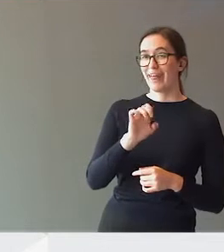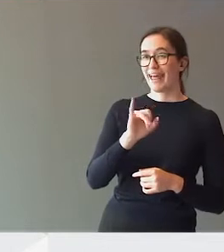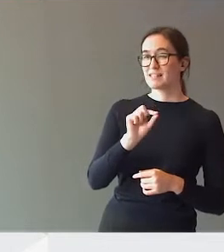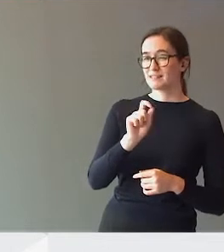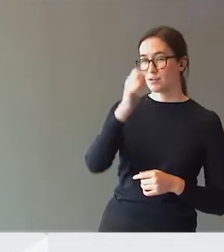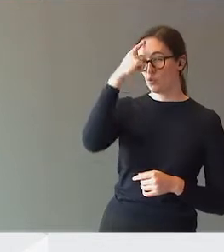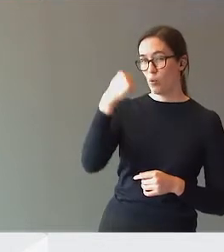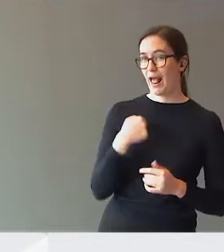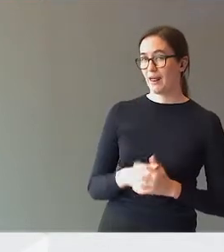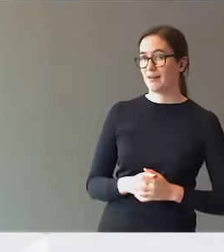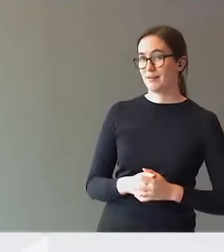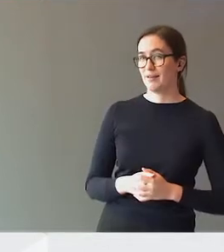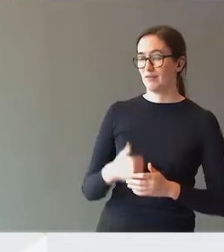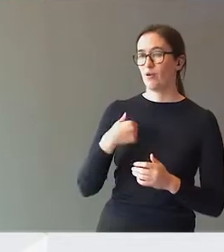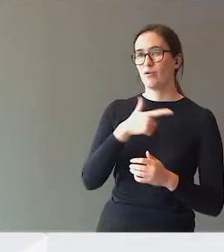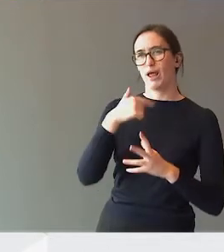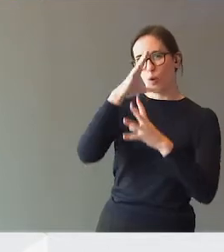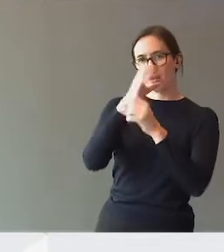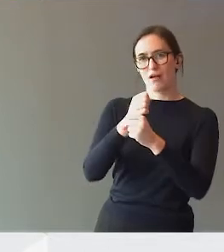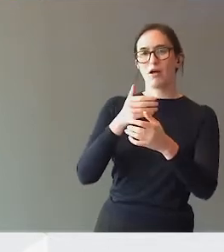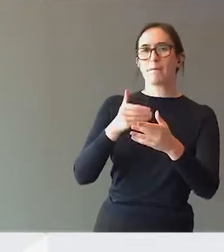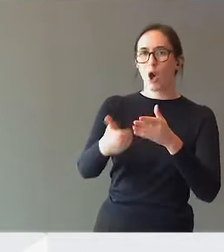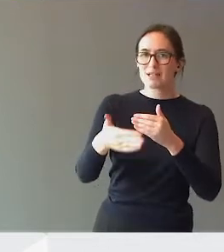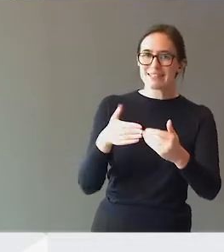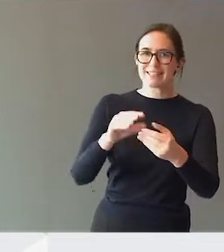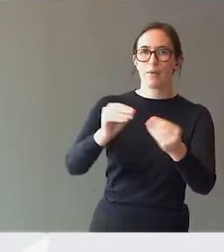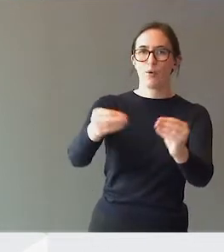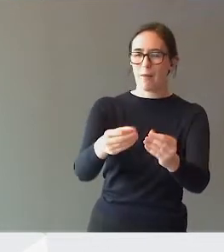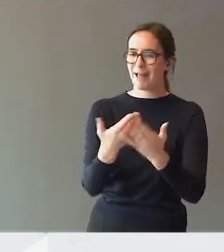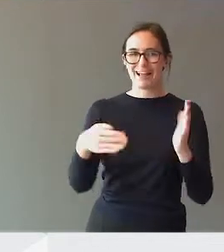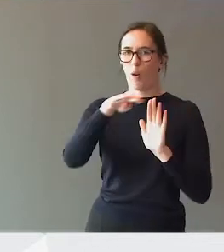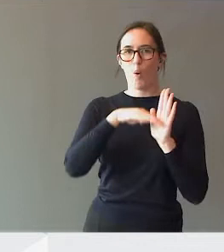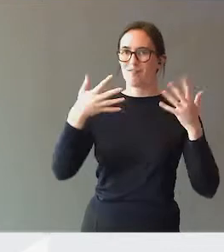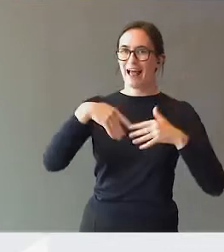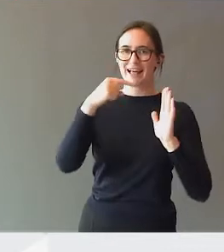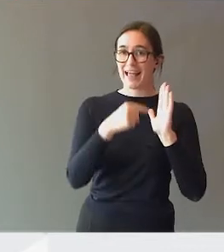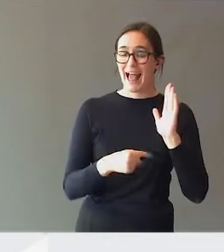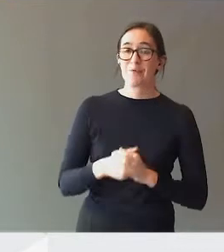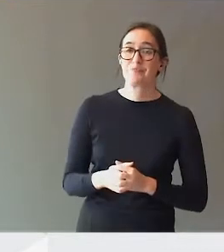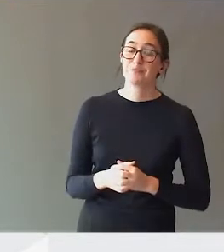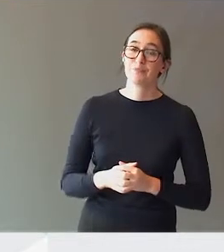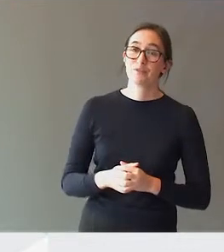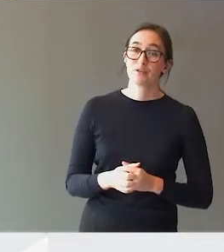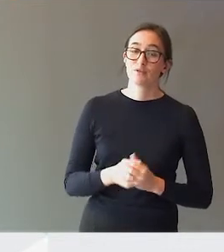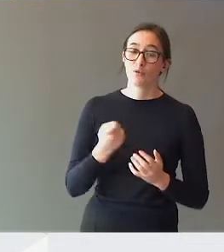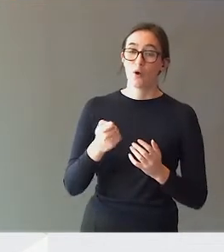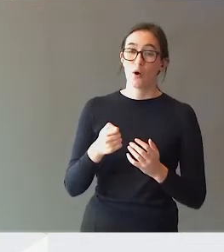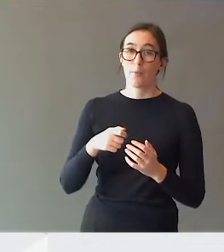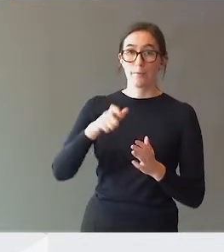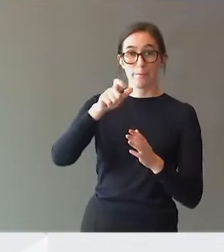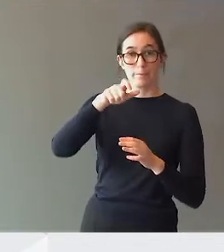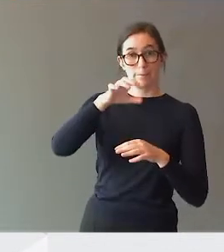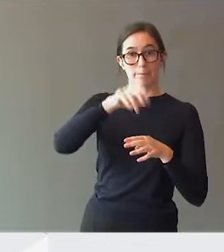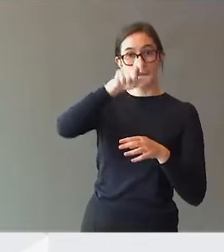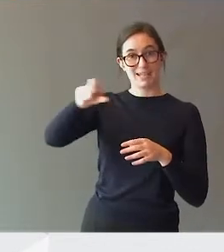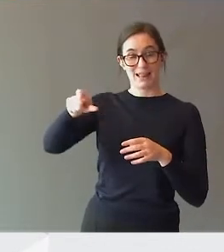Fordi vi er litt opptatt av at det er praksisen som er problemet, det er ikke lovverket. Vi fjerner ikke pasientrettighetene,